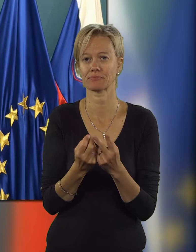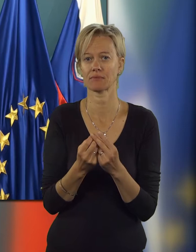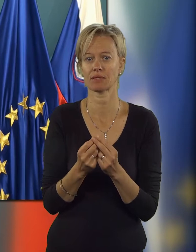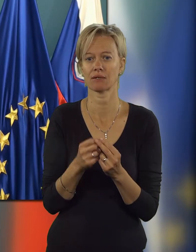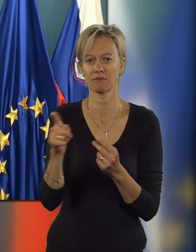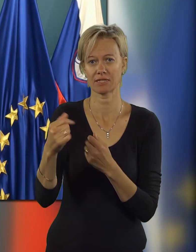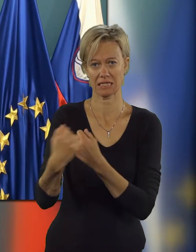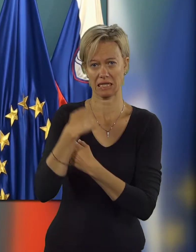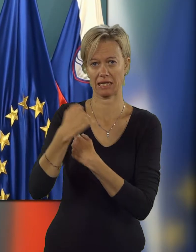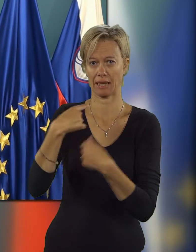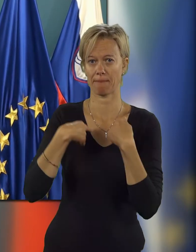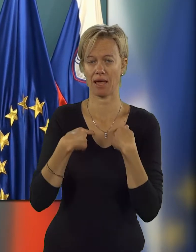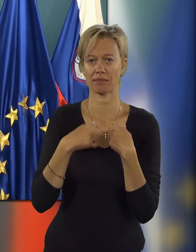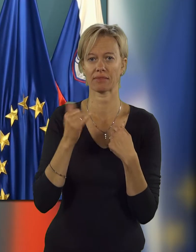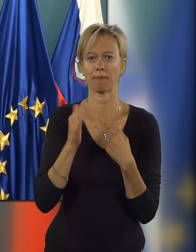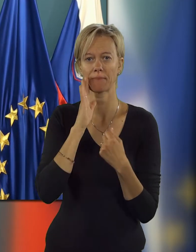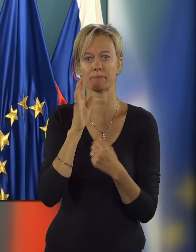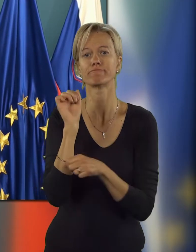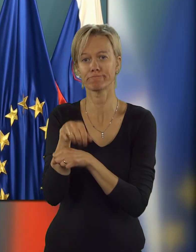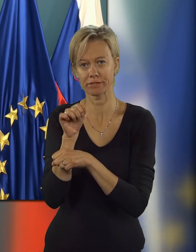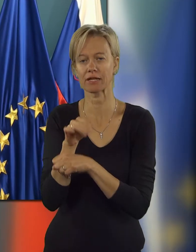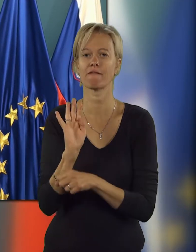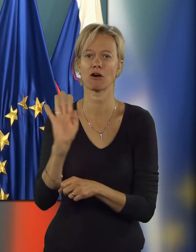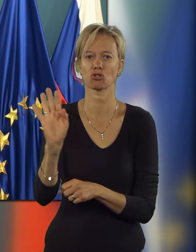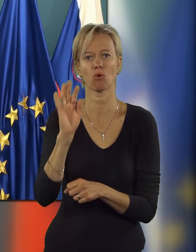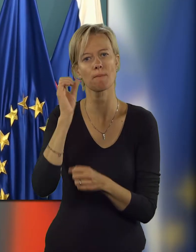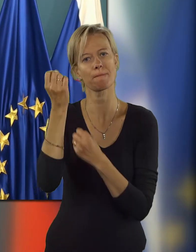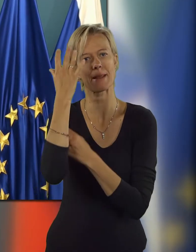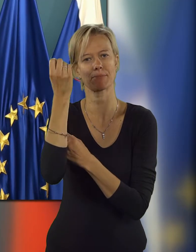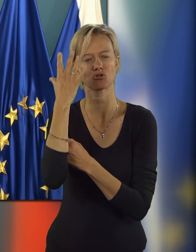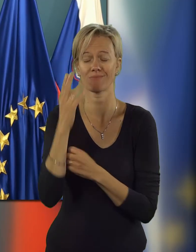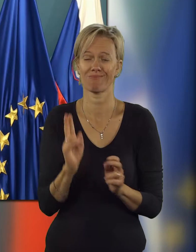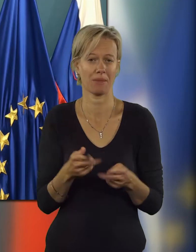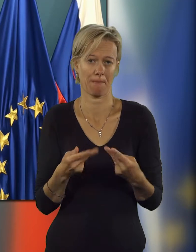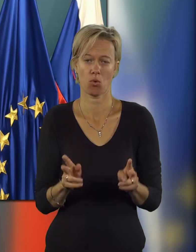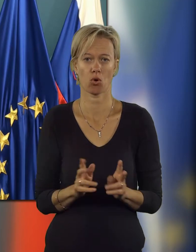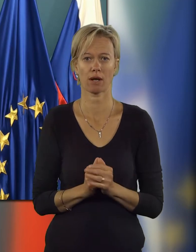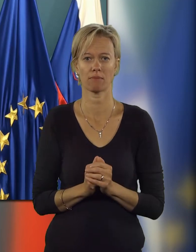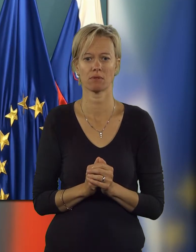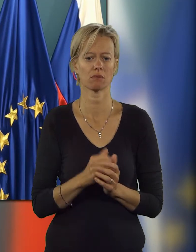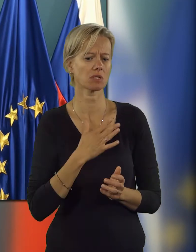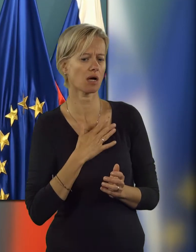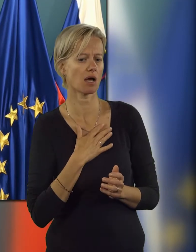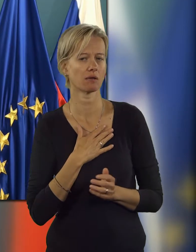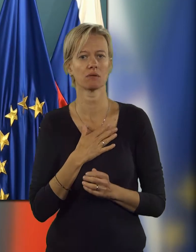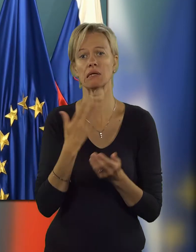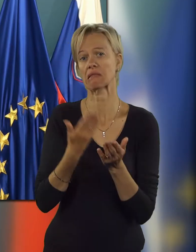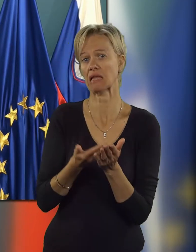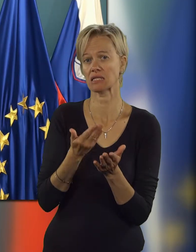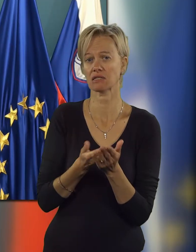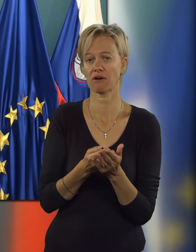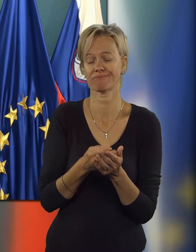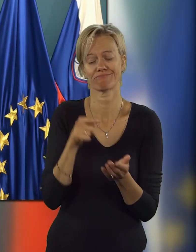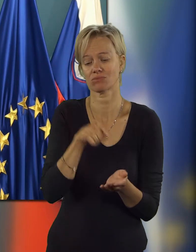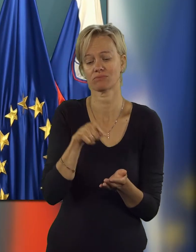Poglejte, silite me v to, da bi pritrdila vašemu prepričanju. Ne moram. Dejstva